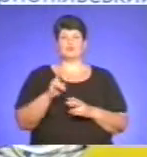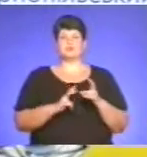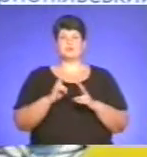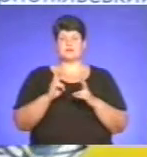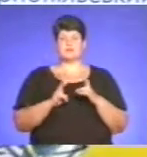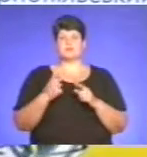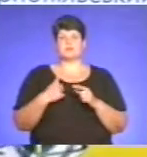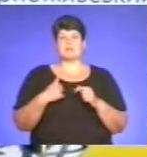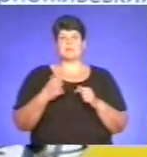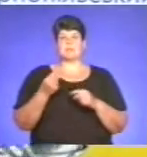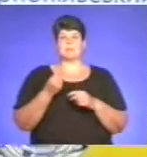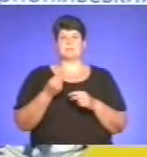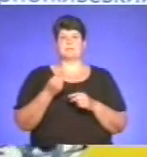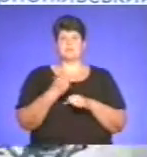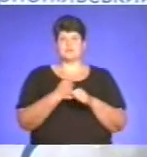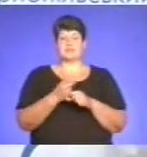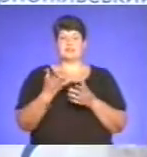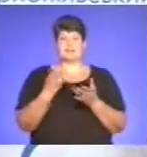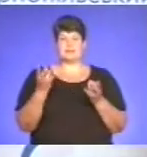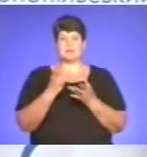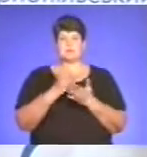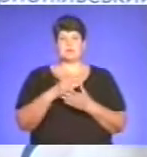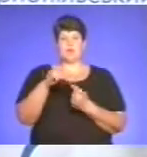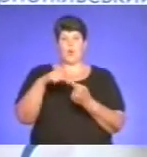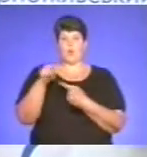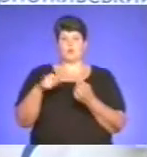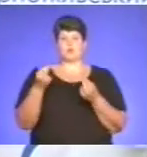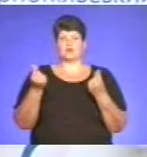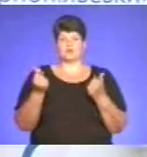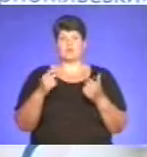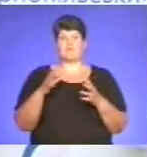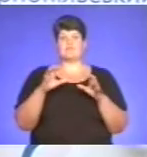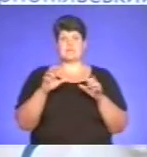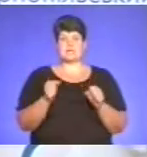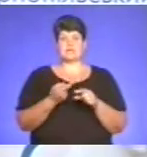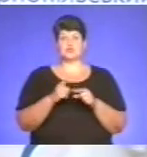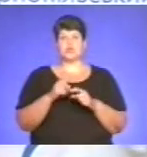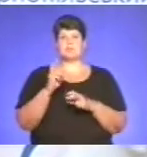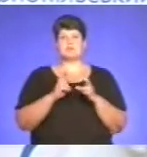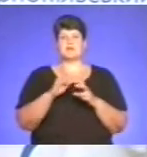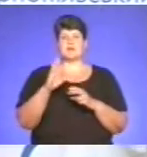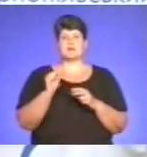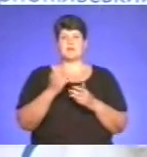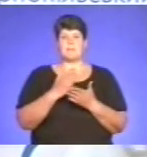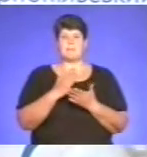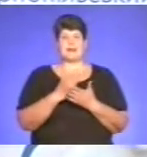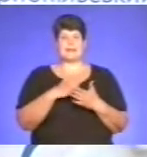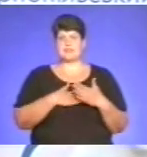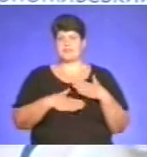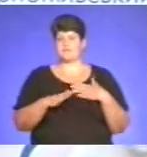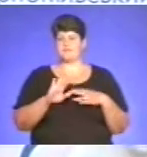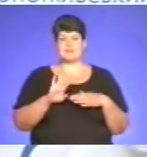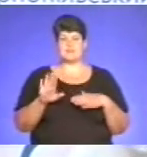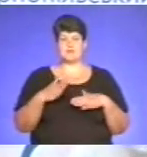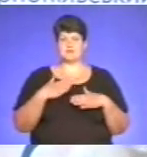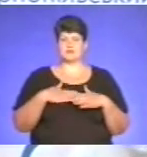працювати, повинно мати оборотні кошти. Відповідно, його власник, власник цього підприємства, має незадоволення, тому що ми з ним не розрахували за